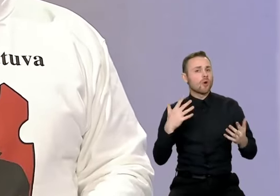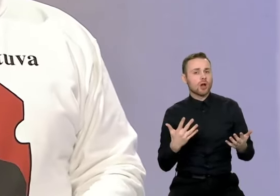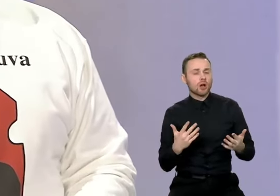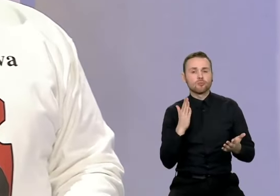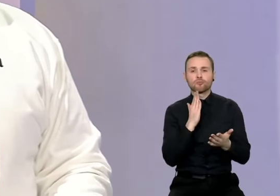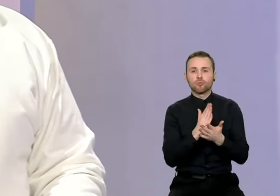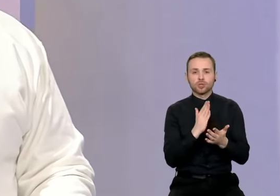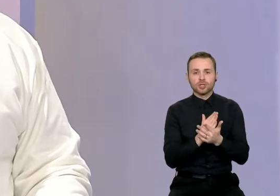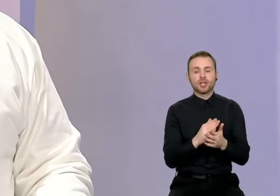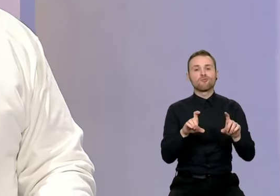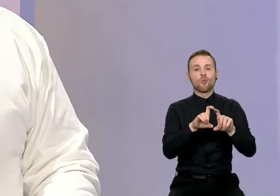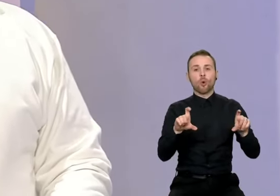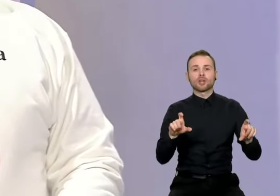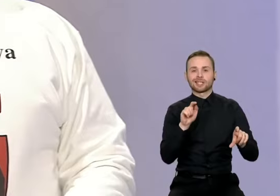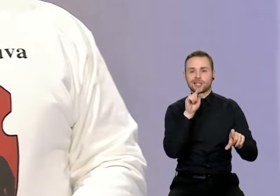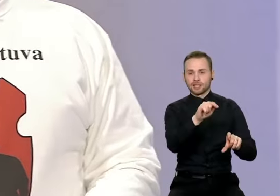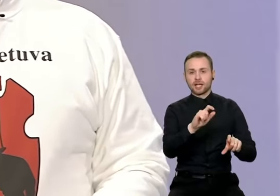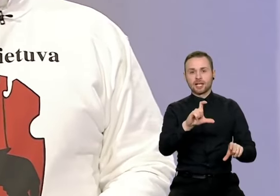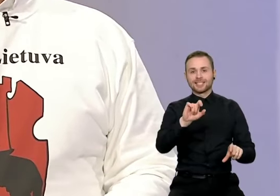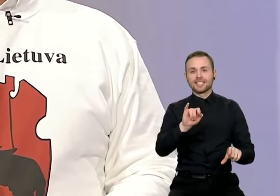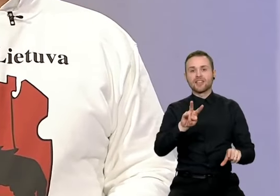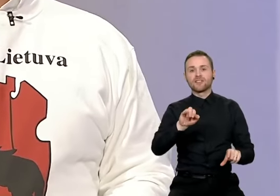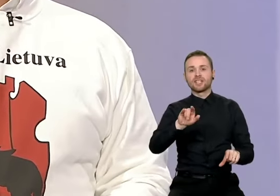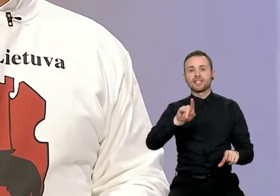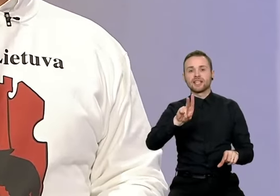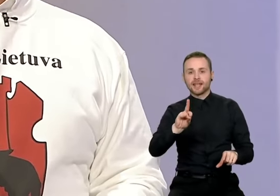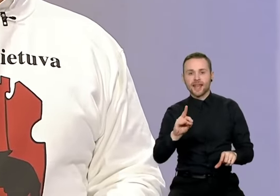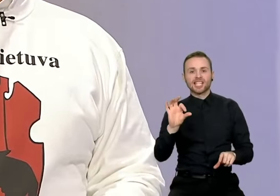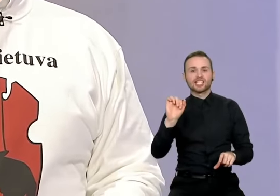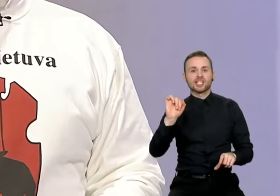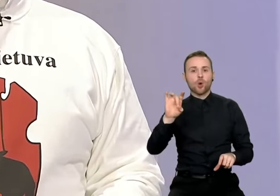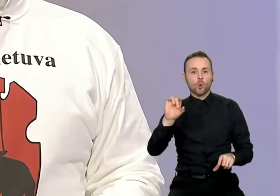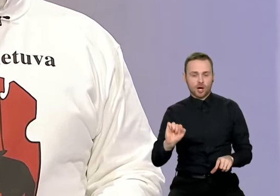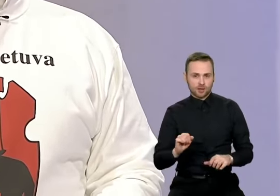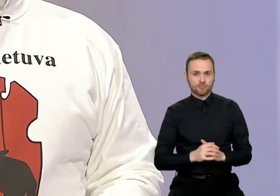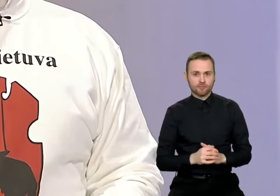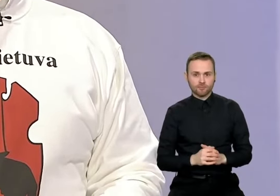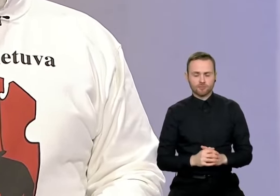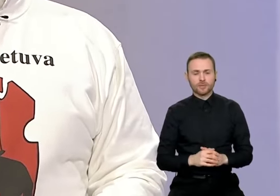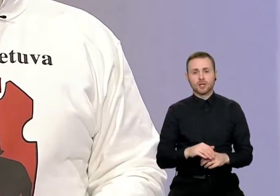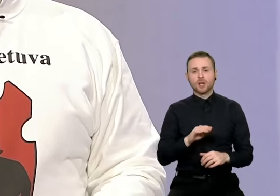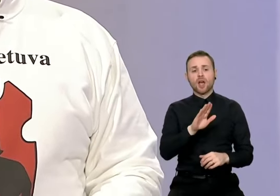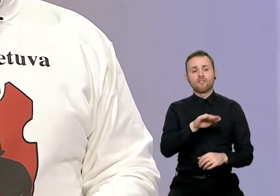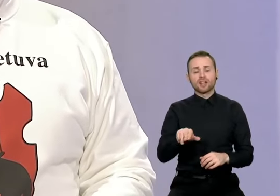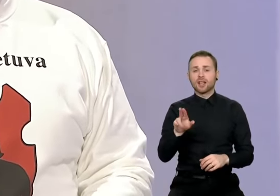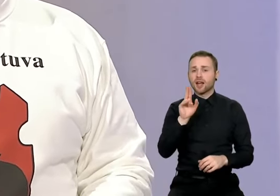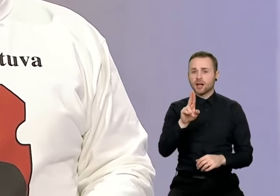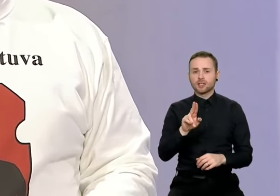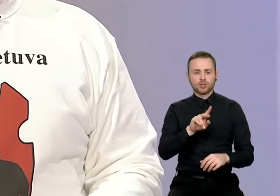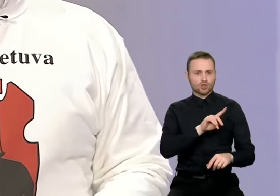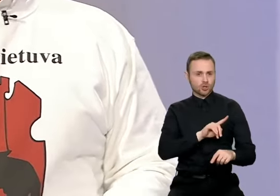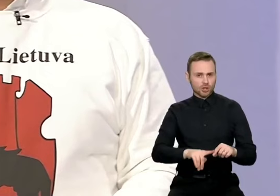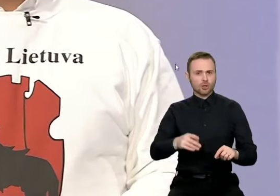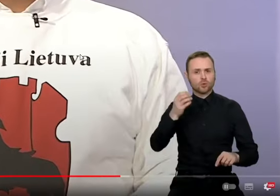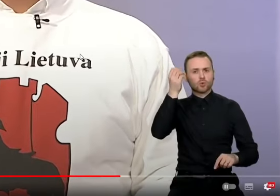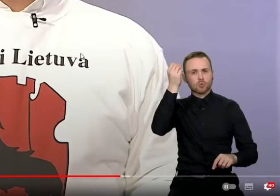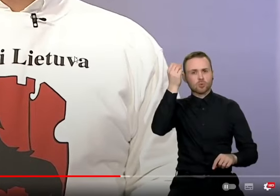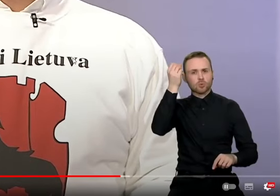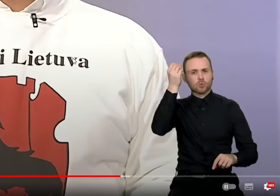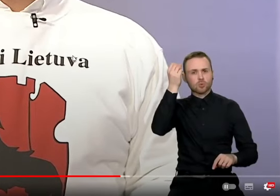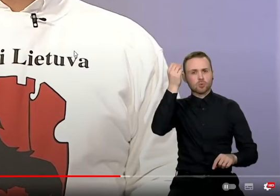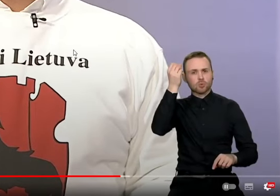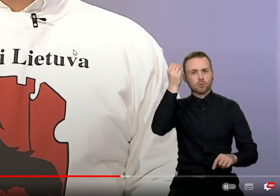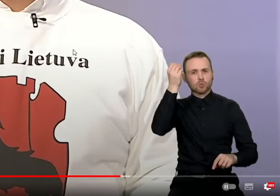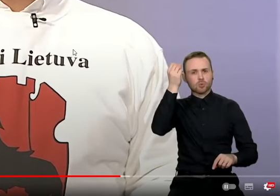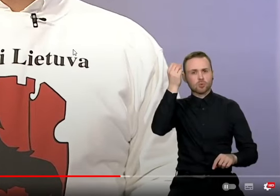įcivilinė saugą mokyklose. Mokyklose jau nuo pat mažens vaikai privalo žinoti, ką daryti vienos ar kitos nelaimės atveju. Kitas